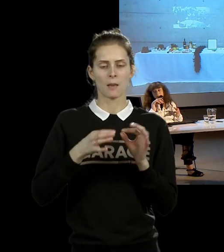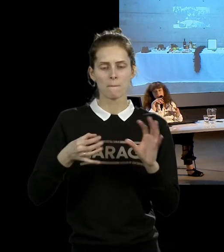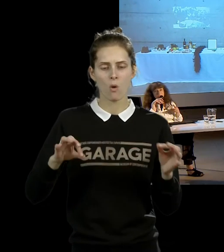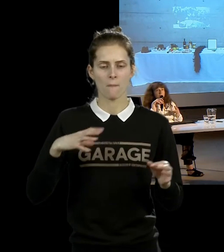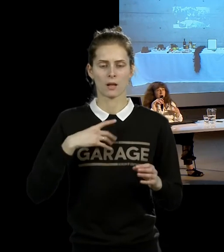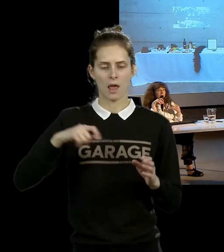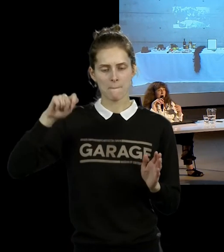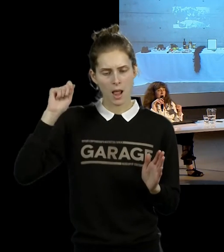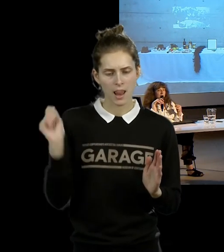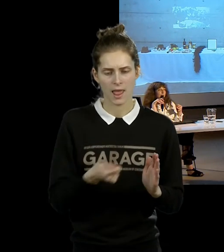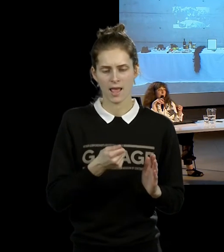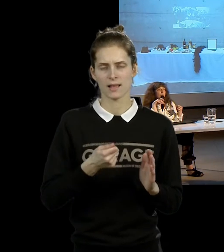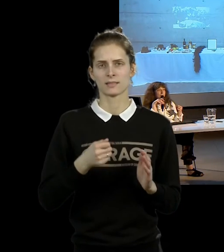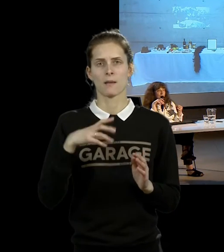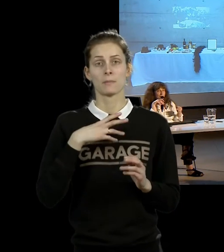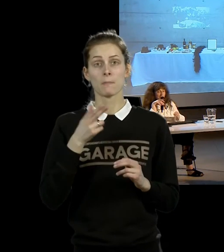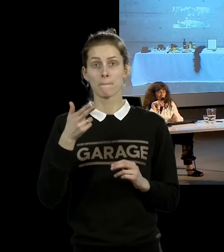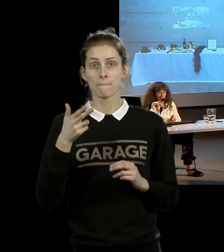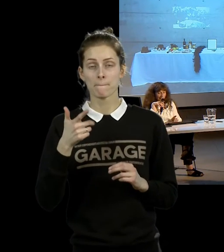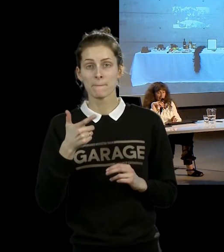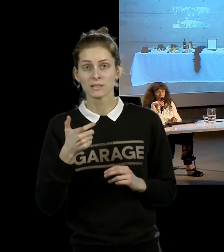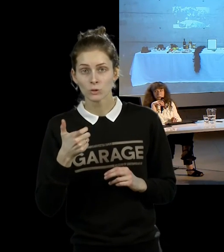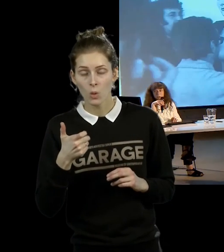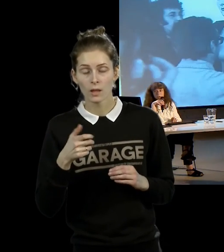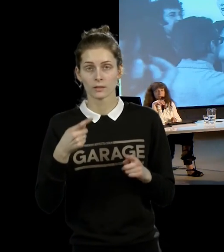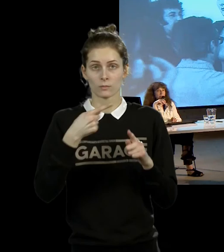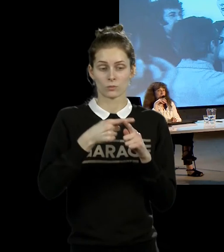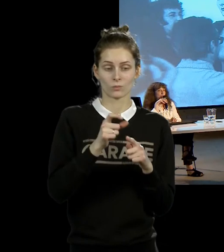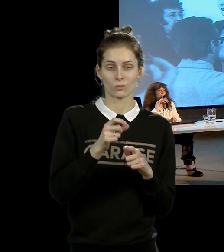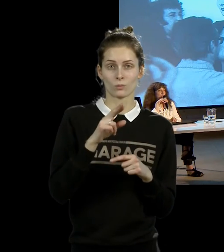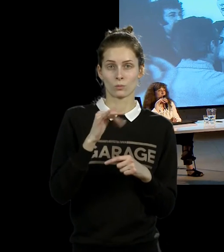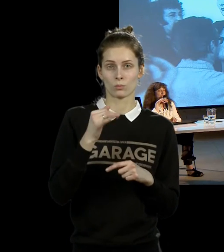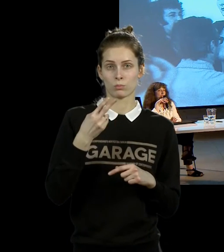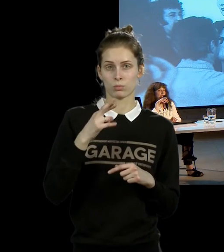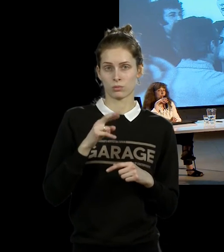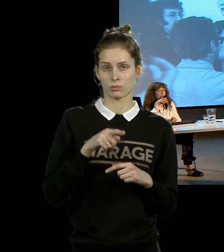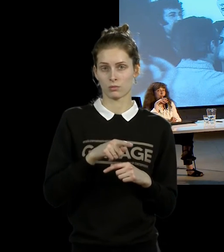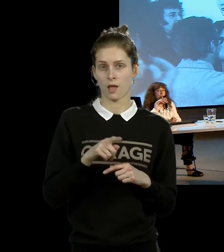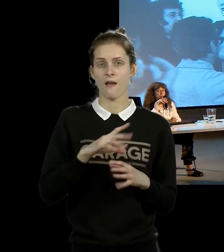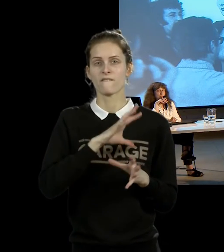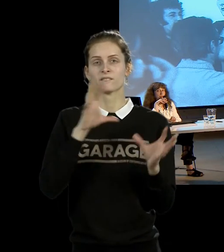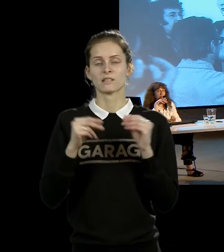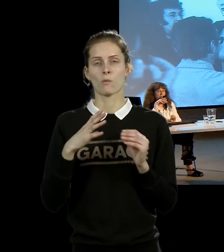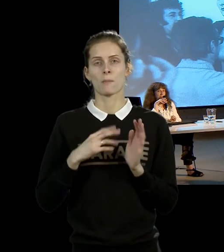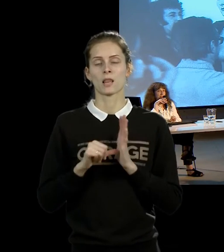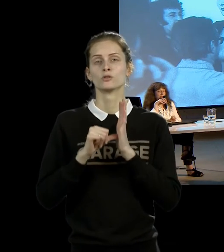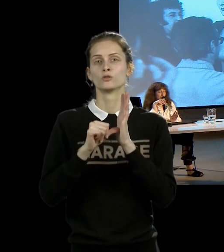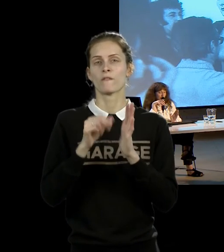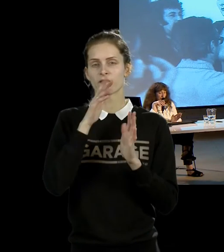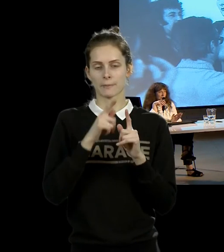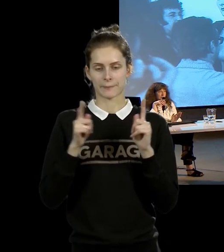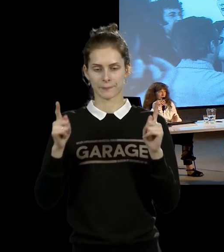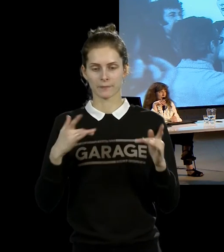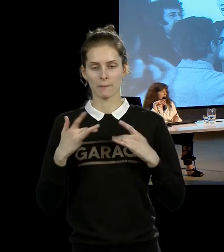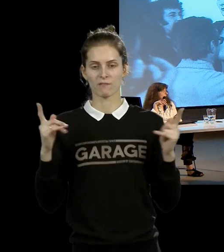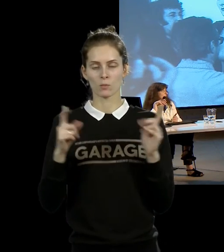был зарядок, там был пистолет и пуля. И все это время, эта форма заделся 6 часов, публику вместе с